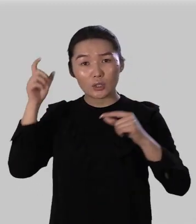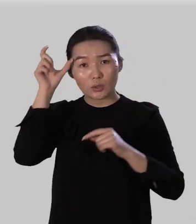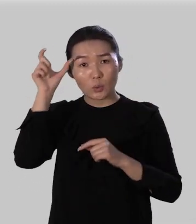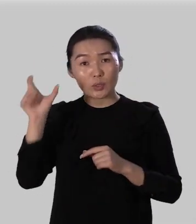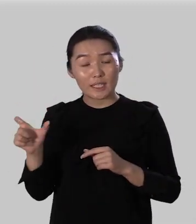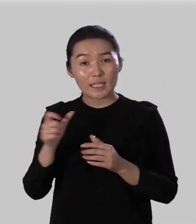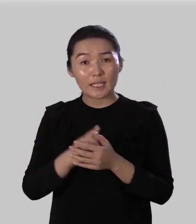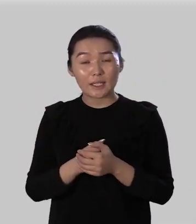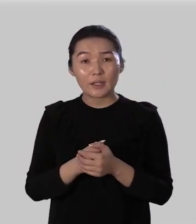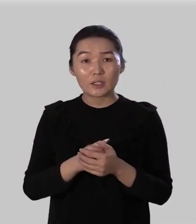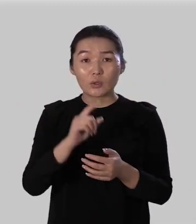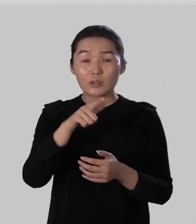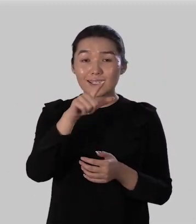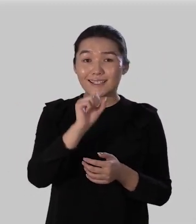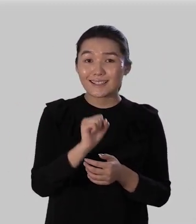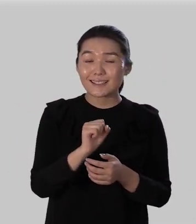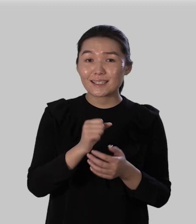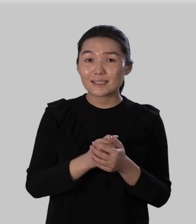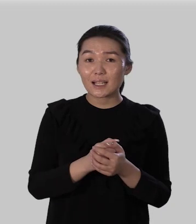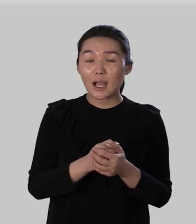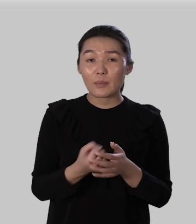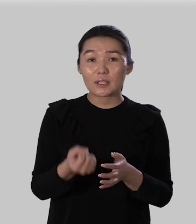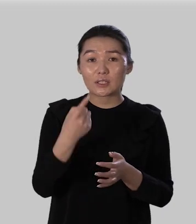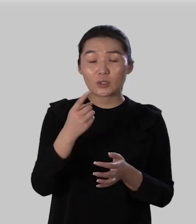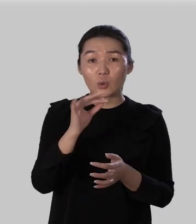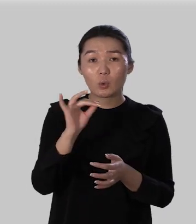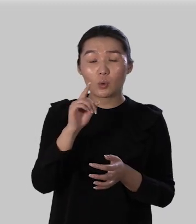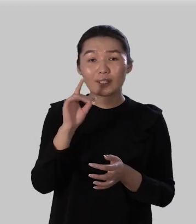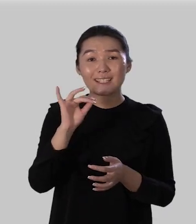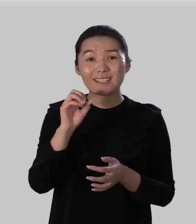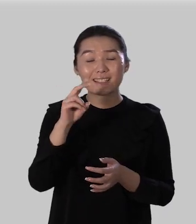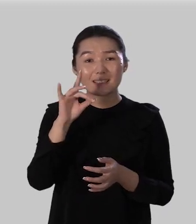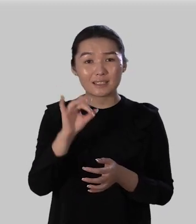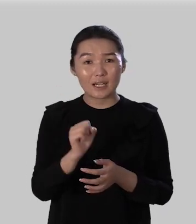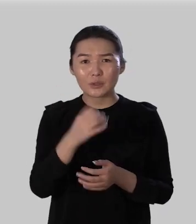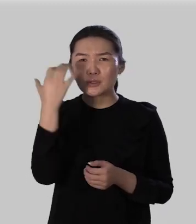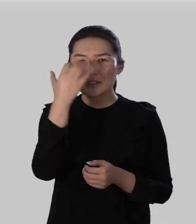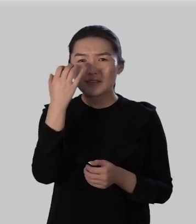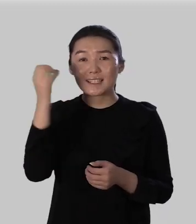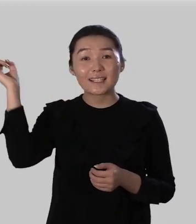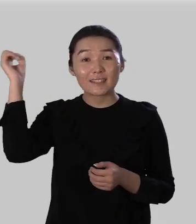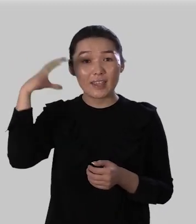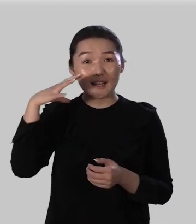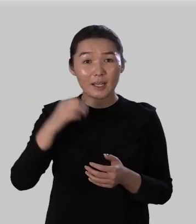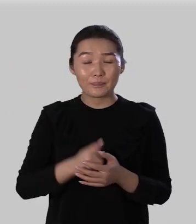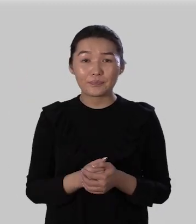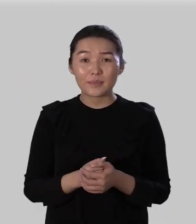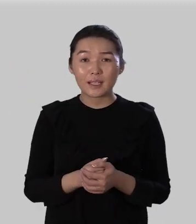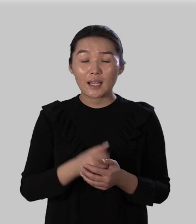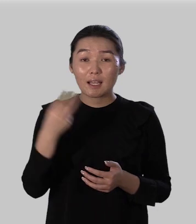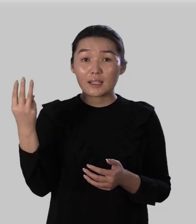что сга произошло от сгра искра то есть не видно искры света не видно